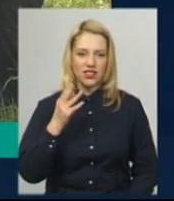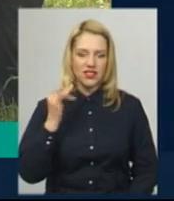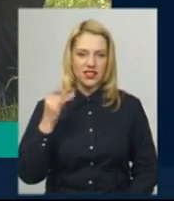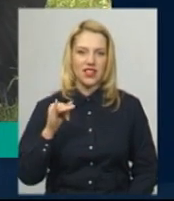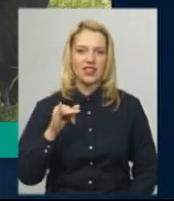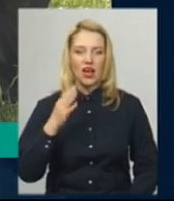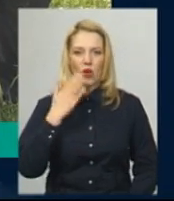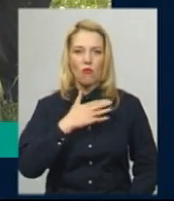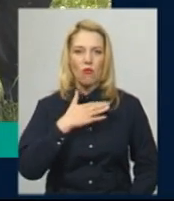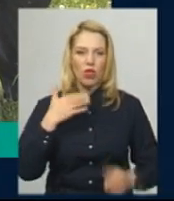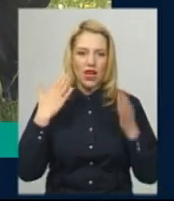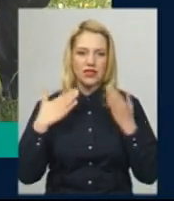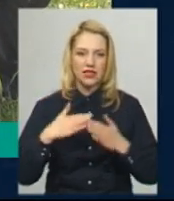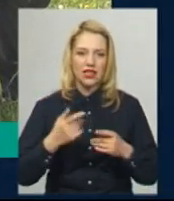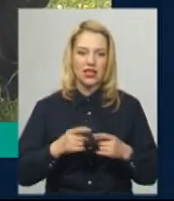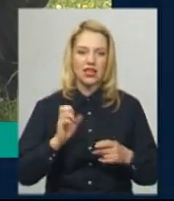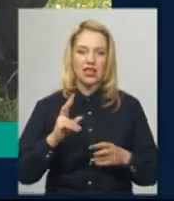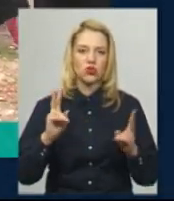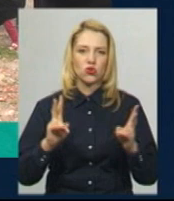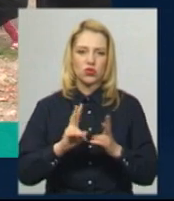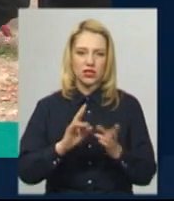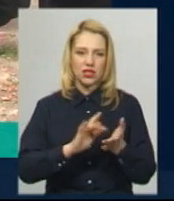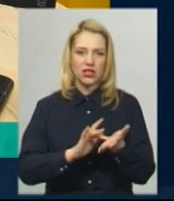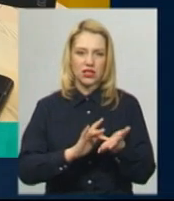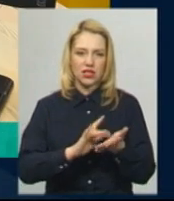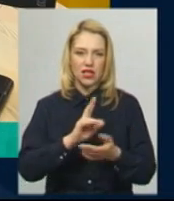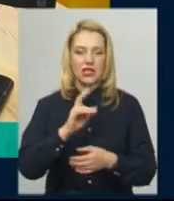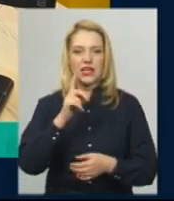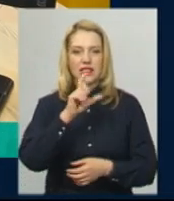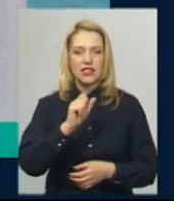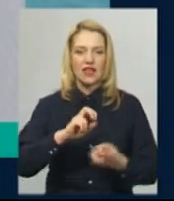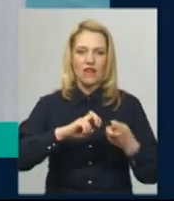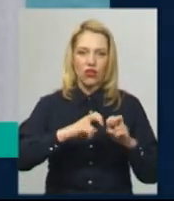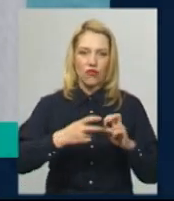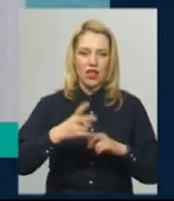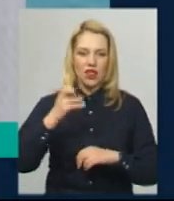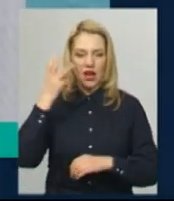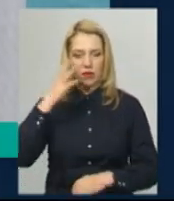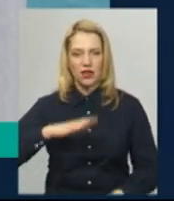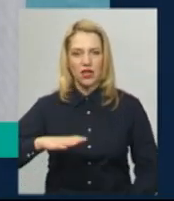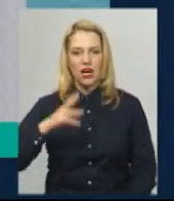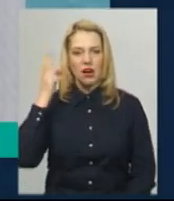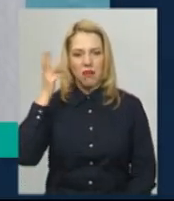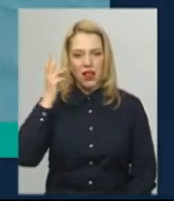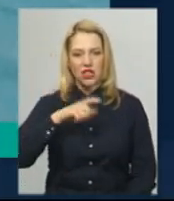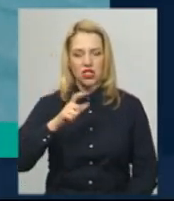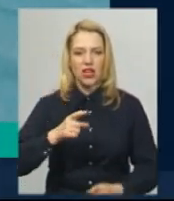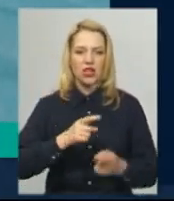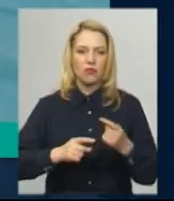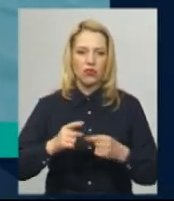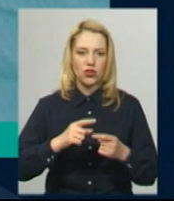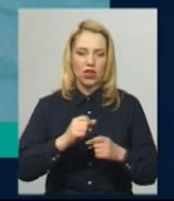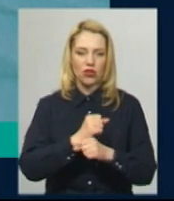правоохоронці та медики, як зустріли Ромі з Івано-Франківська на Хмельниччині. Малячани повертають путівки на відпочинок за кордон. На яку